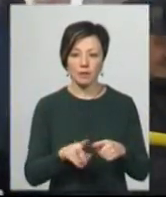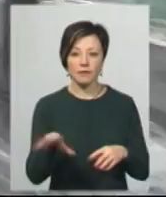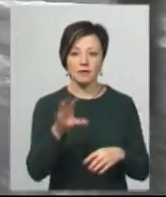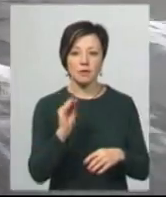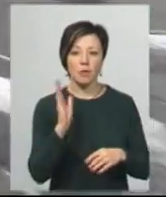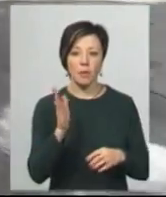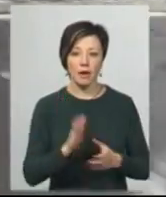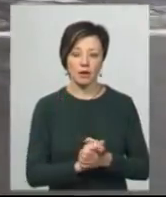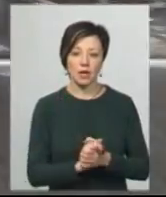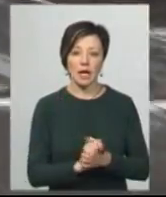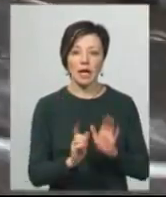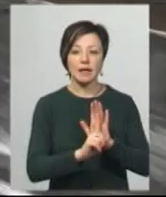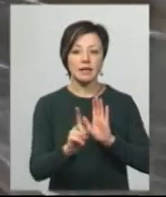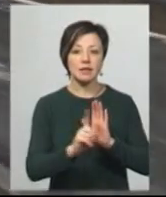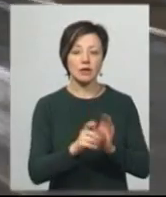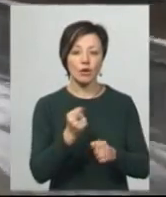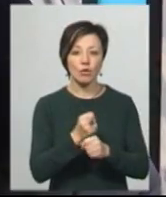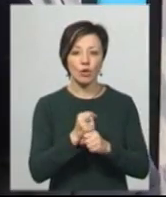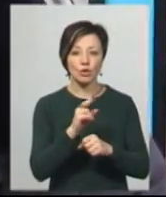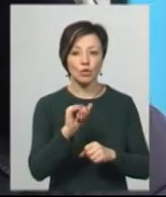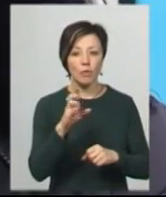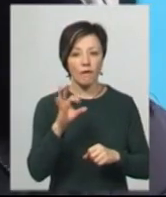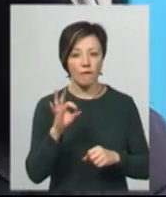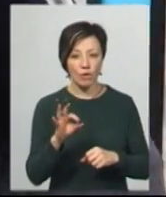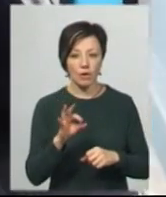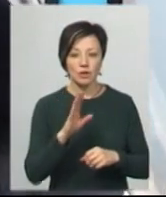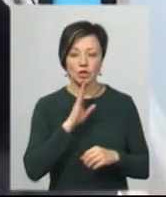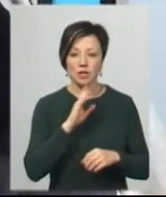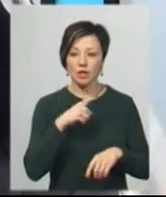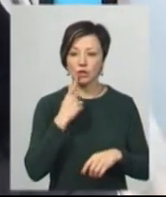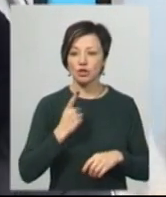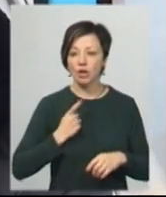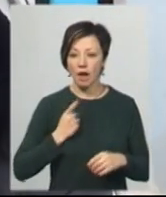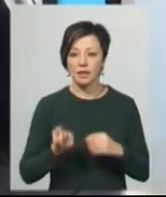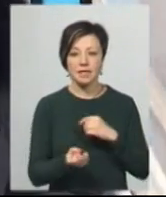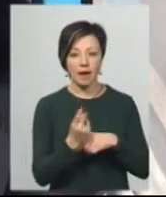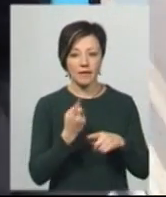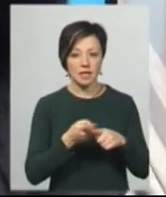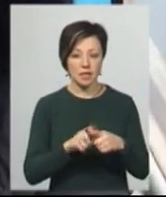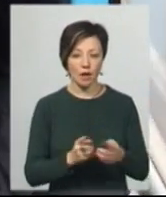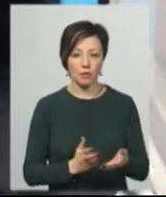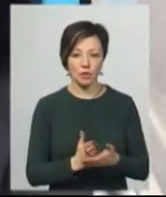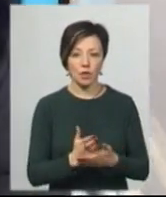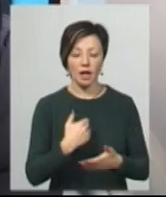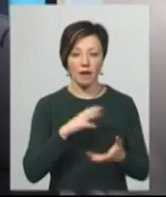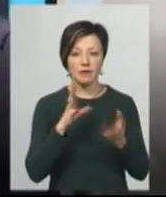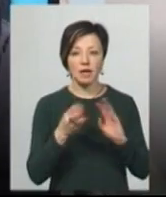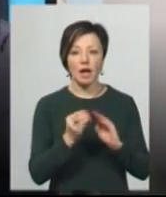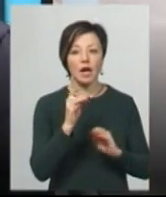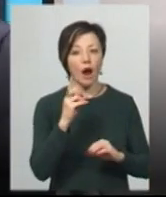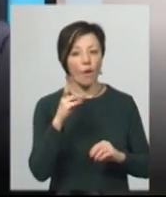попереду. Їздила на роботу до мікрорайону Дубове Леся Антонюк. Каже, чекала, що з'явиться цей маршрут. Я взагалі в